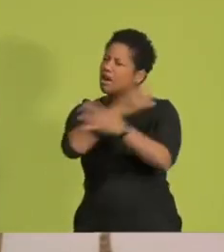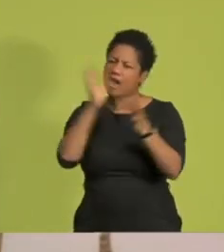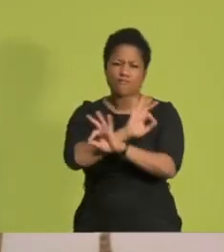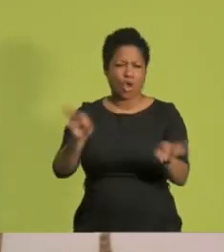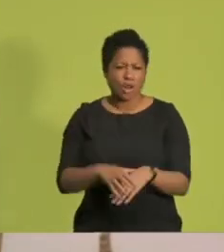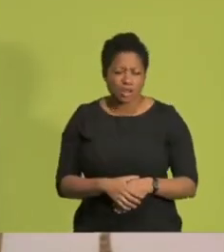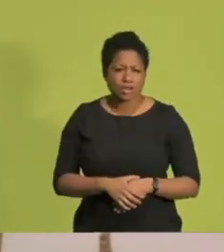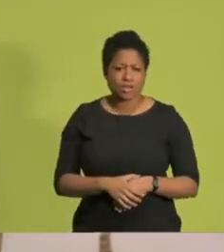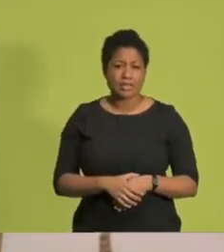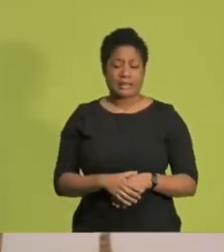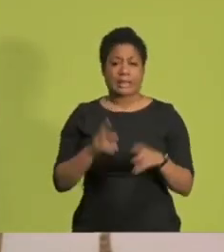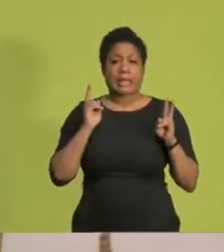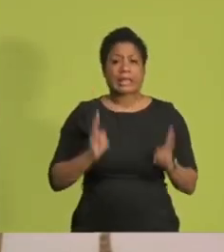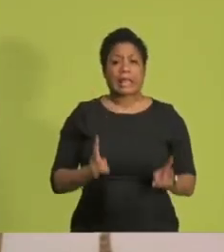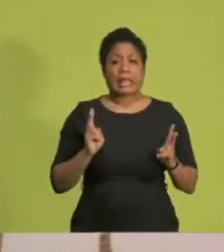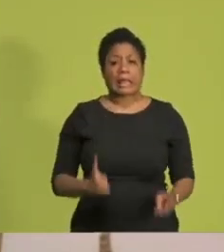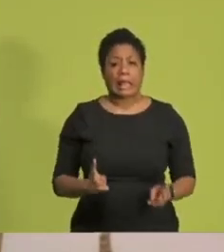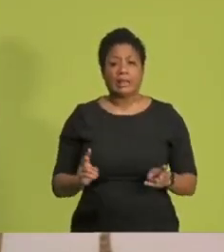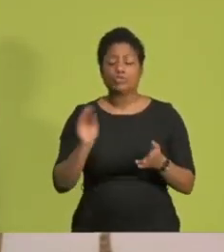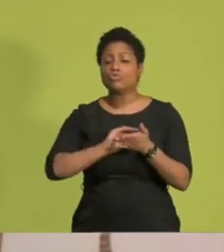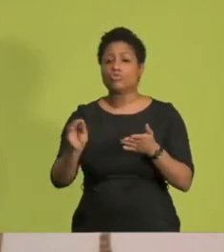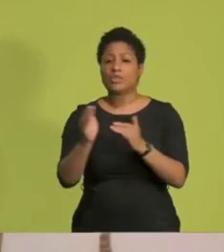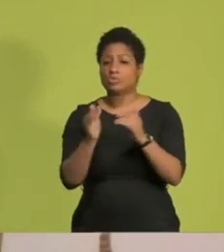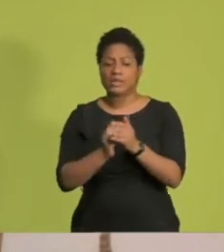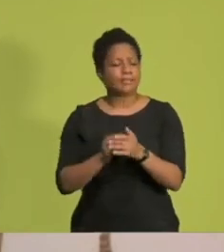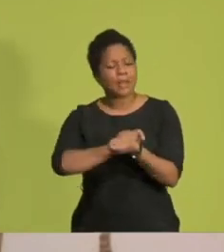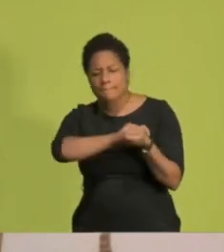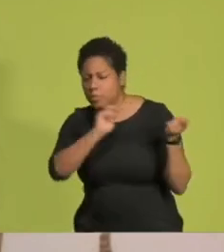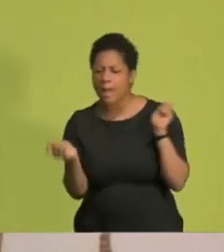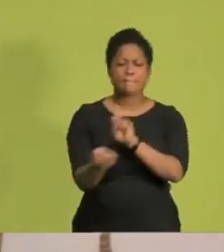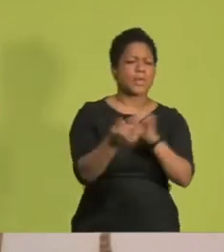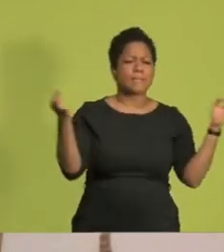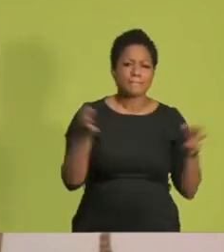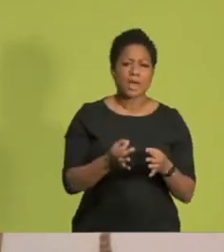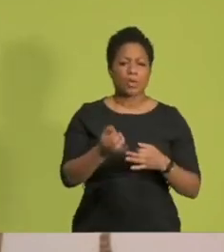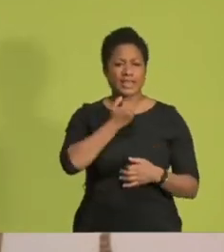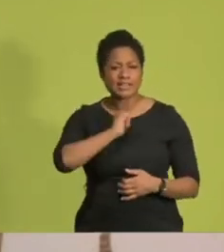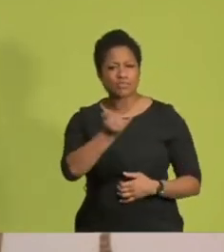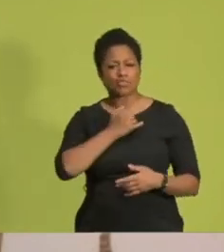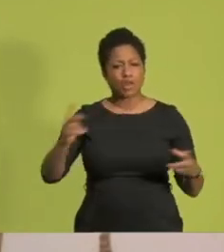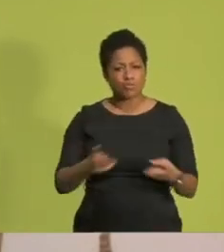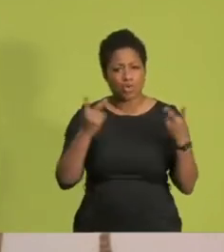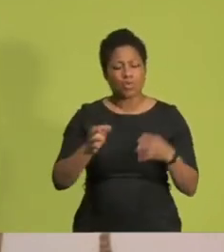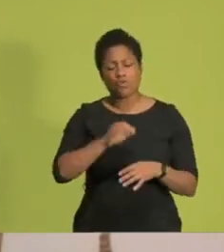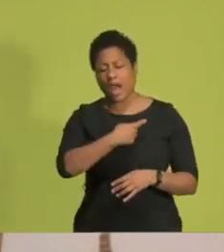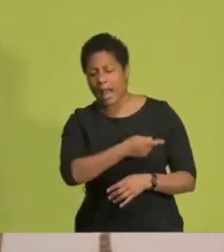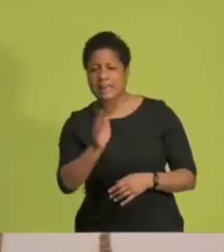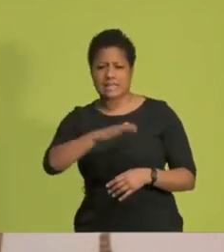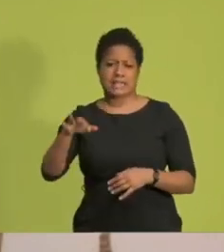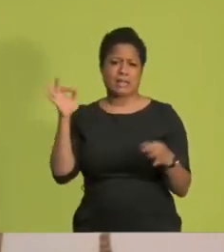sogenannte Regelschulsystem muss endlich individuelle Förderung und bestmögliche Bildung für alle Kinder gewährleisten.